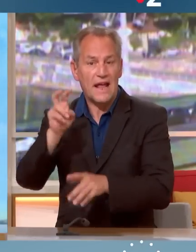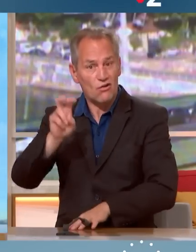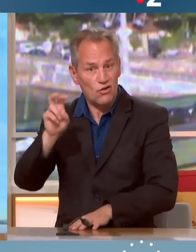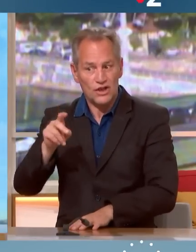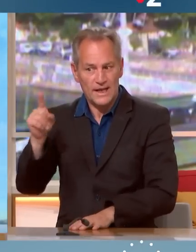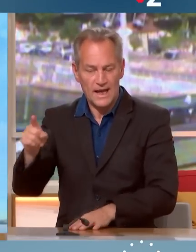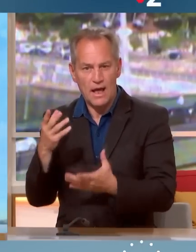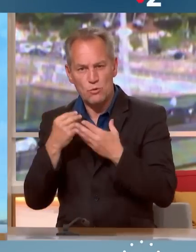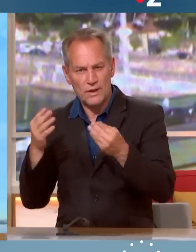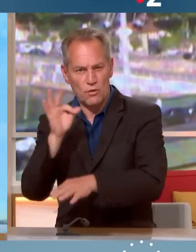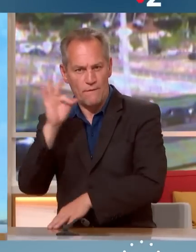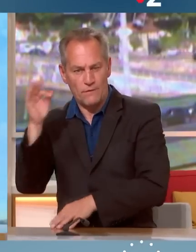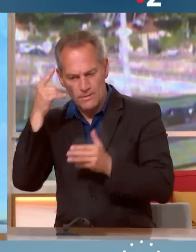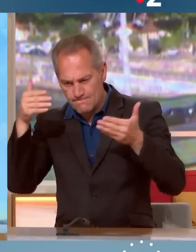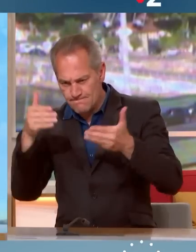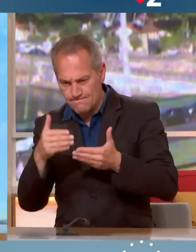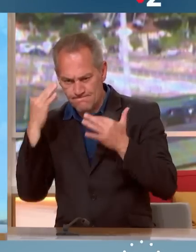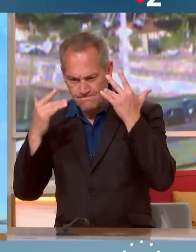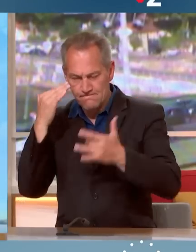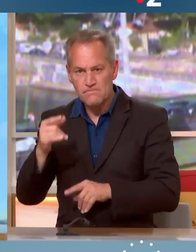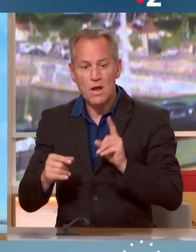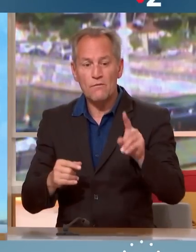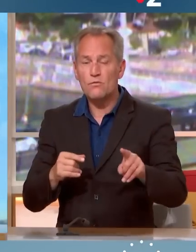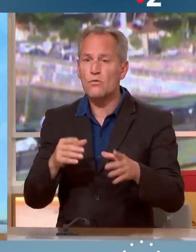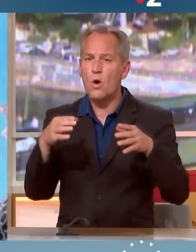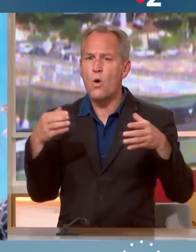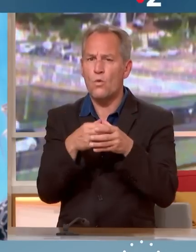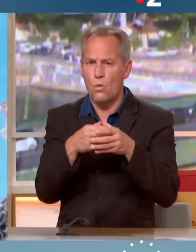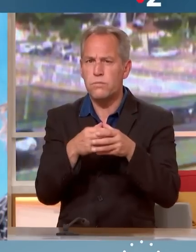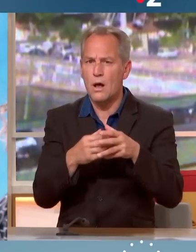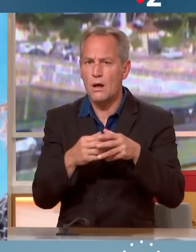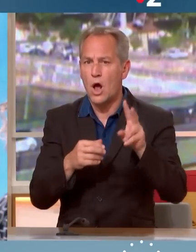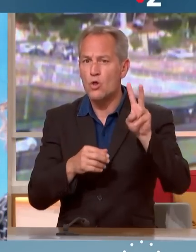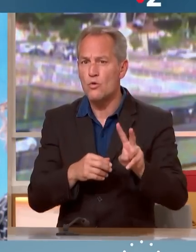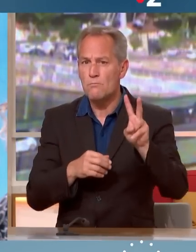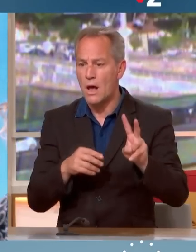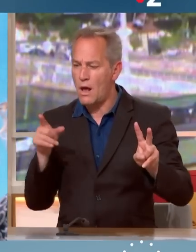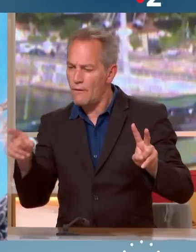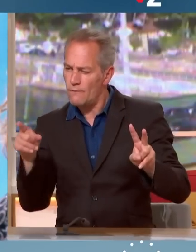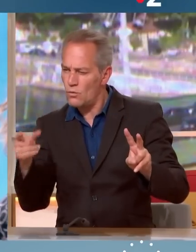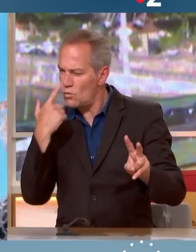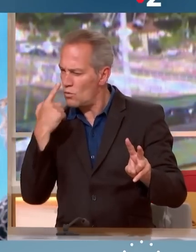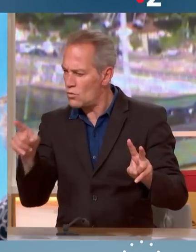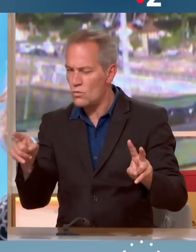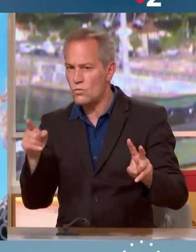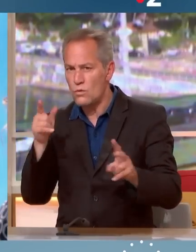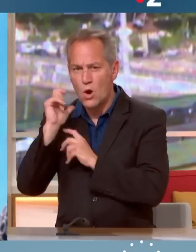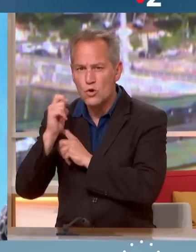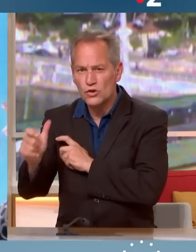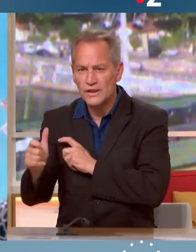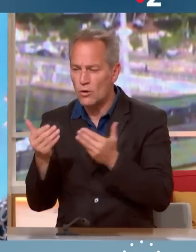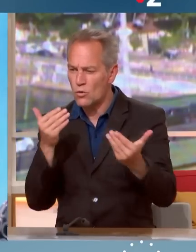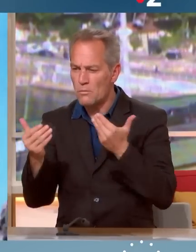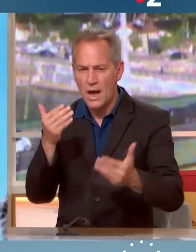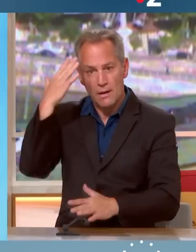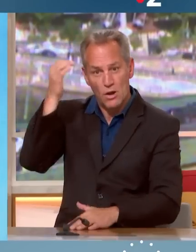l'ANUP, comment est-ce que vous positionnez, vous, votre approche sur ces sujets-là ? En quoi c'est différent ? Quelle est la logique qui est la vôtre par rapport à celle de Jean-Luc